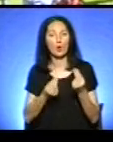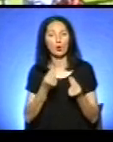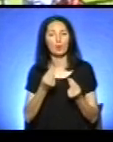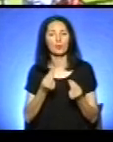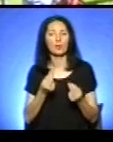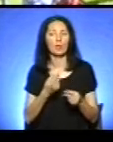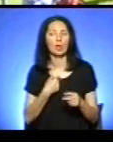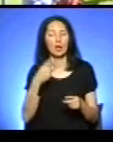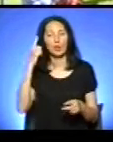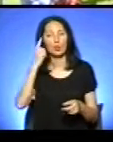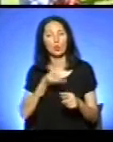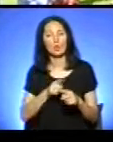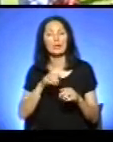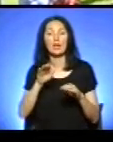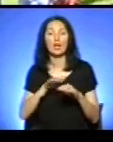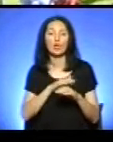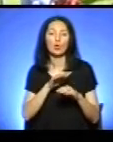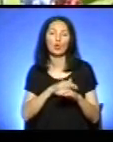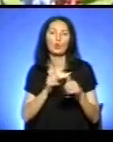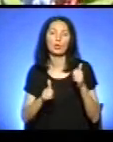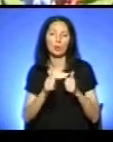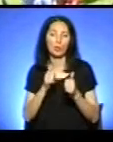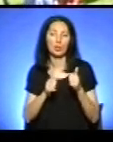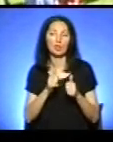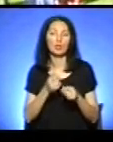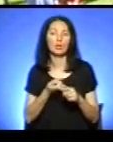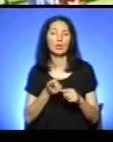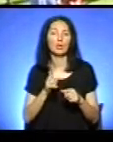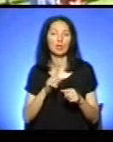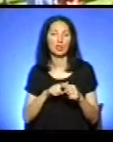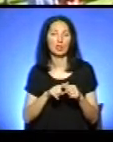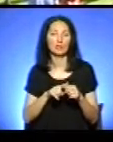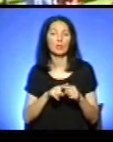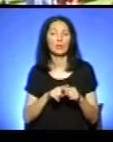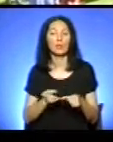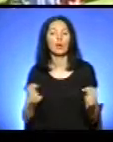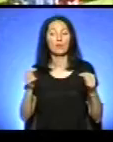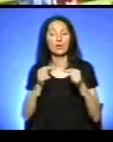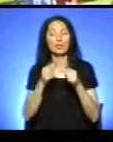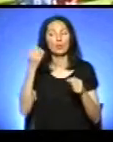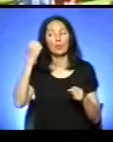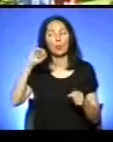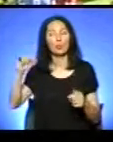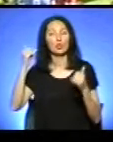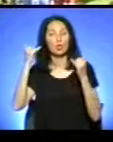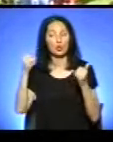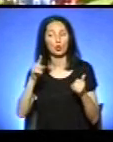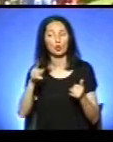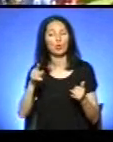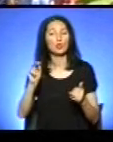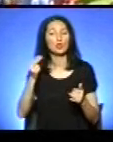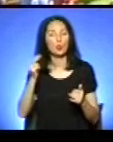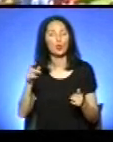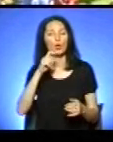добрий, як кажу, поєдинок, який оприділив переможці цього турніру, чемпіонату